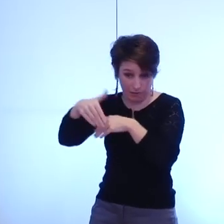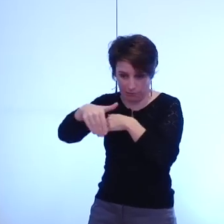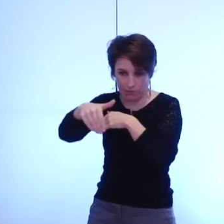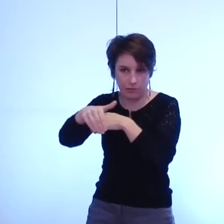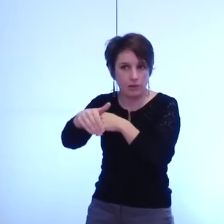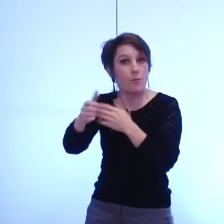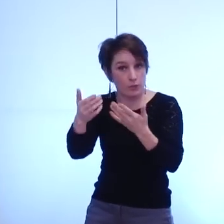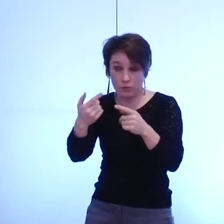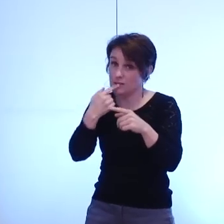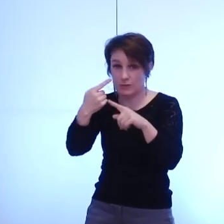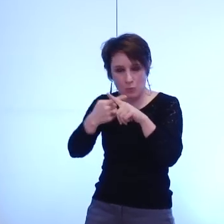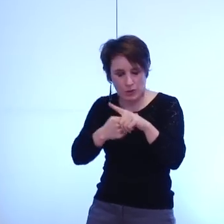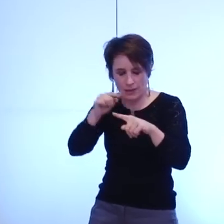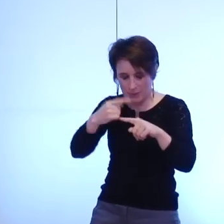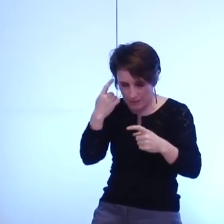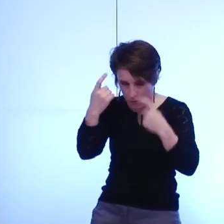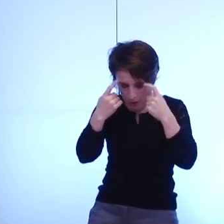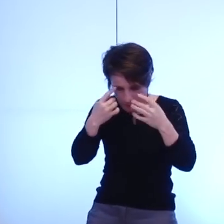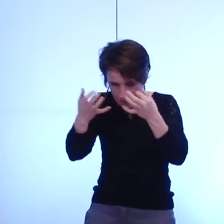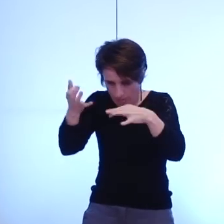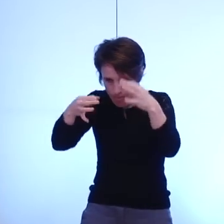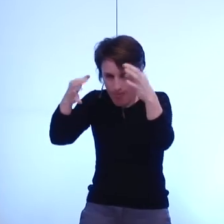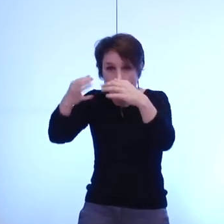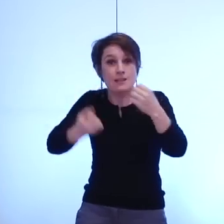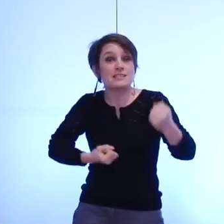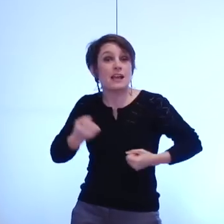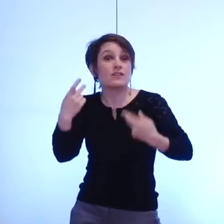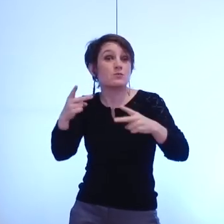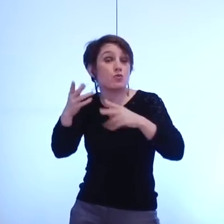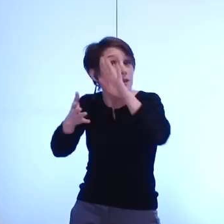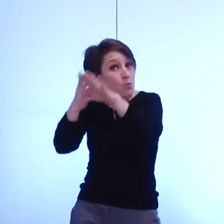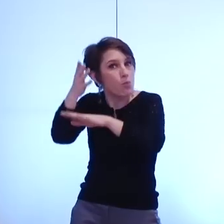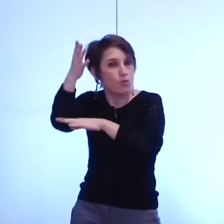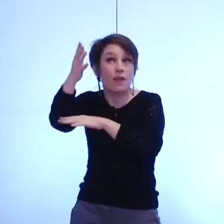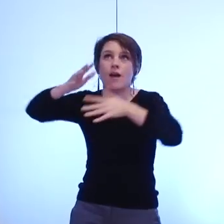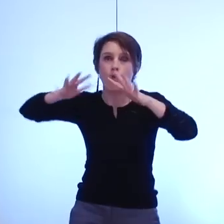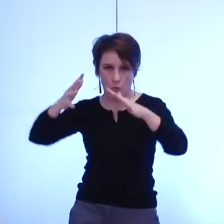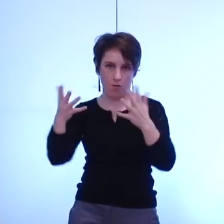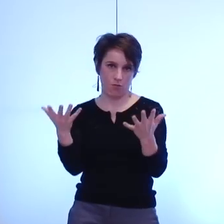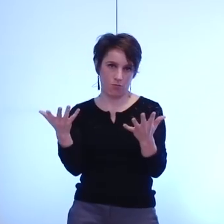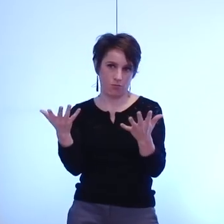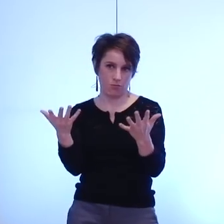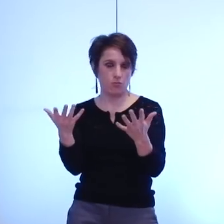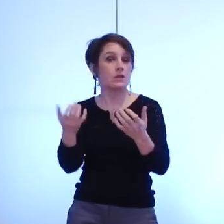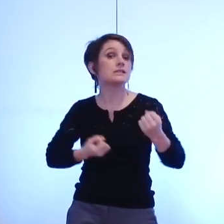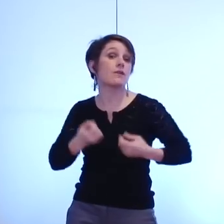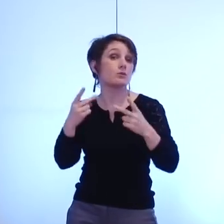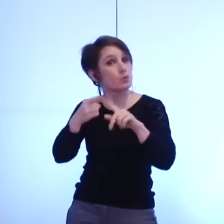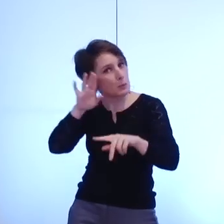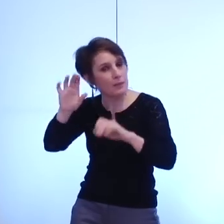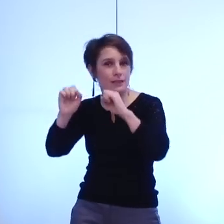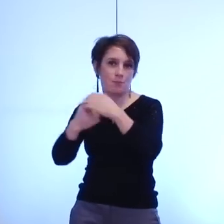public de demain dans cette agglomération service public métropolitain pour évidemment l'ensemble